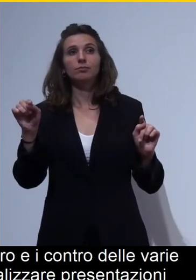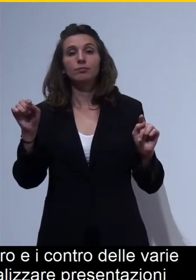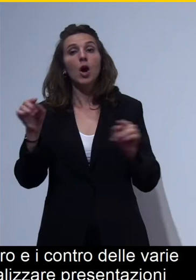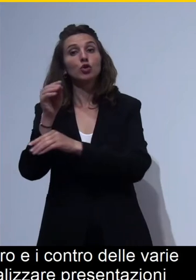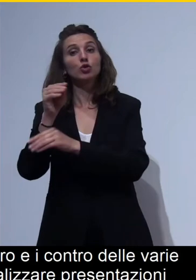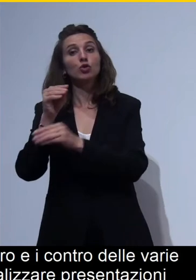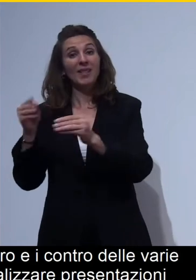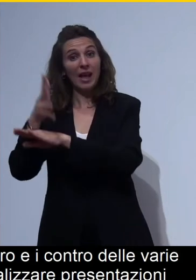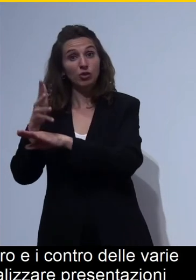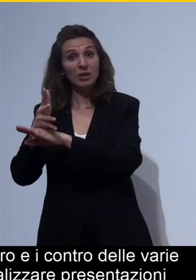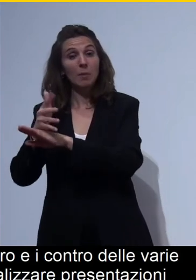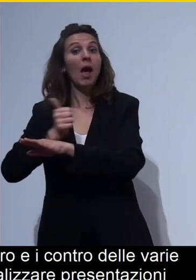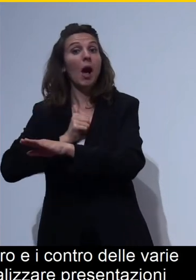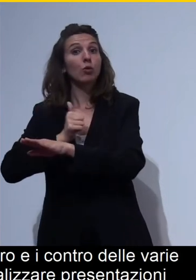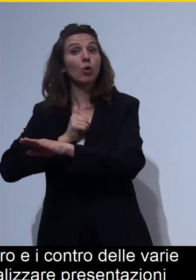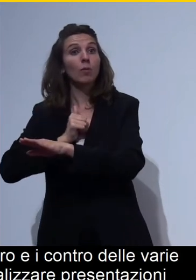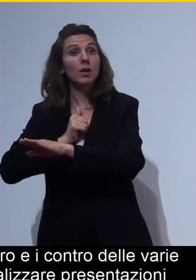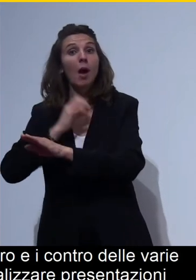accessibili delle presentazioni.